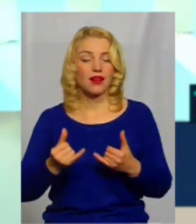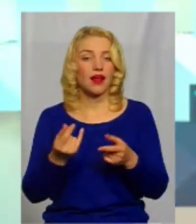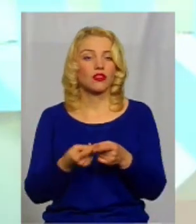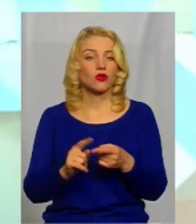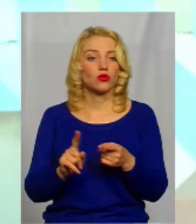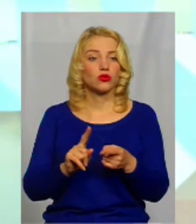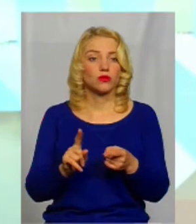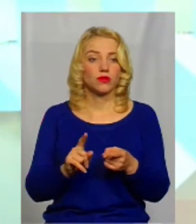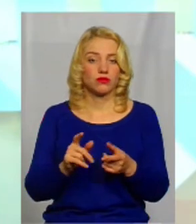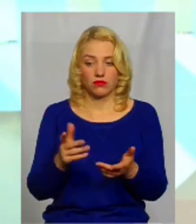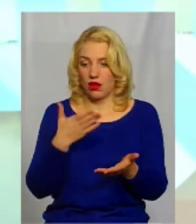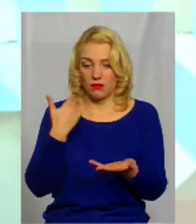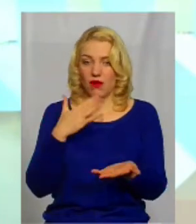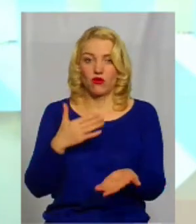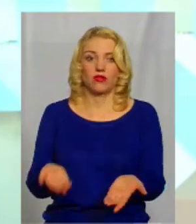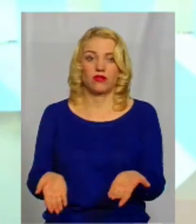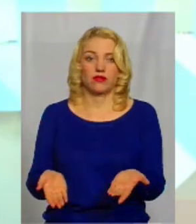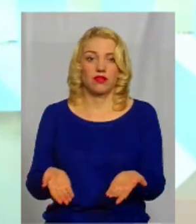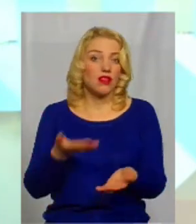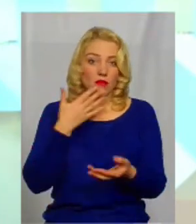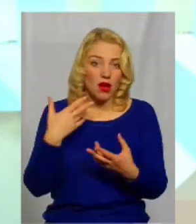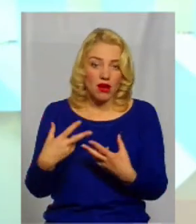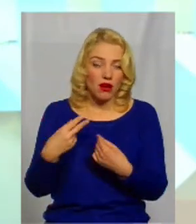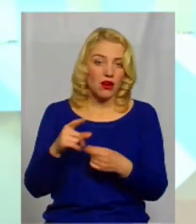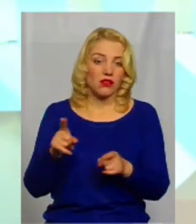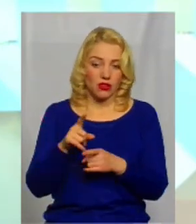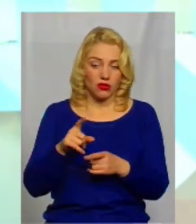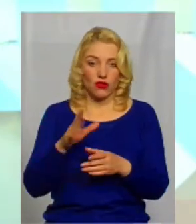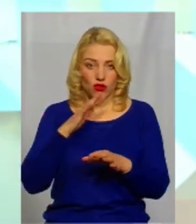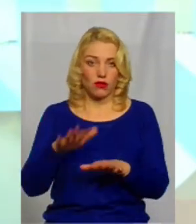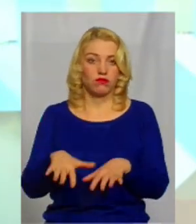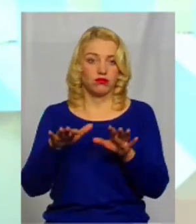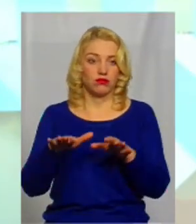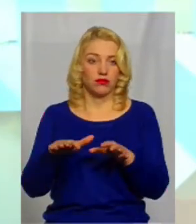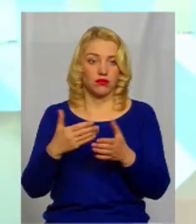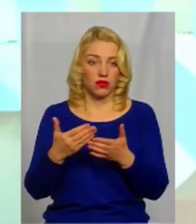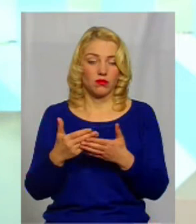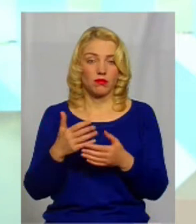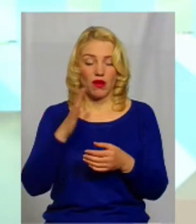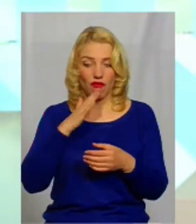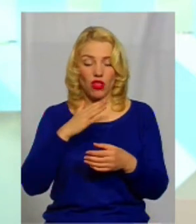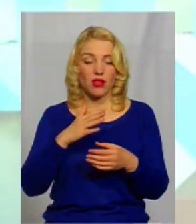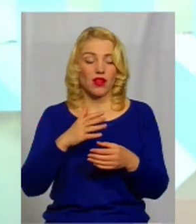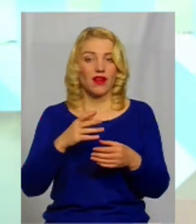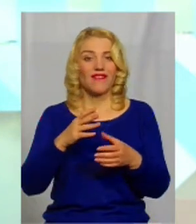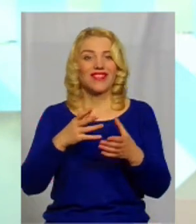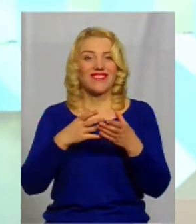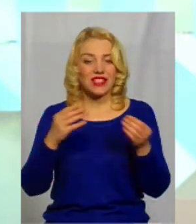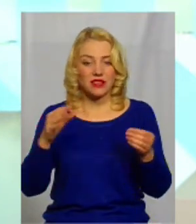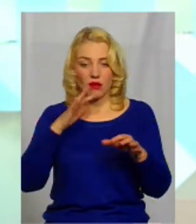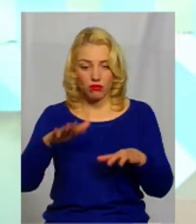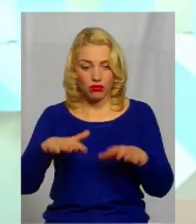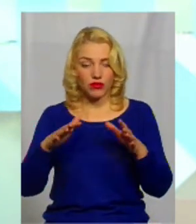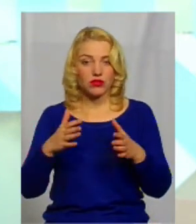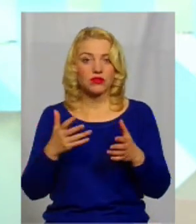не мати води. Ну, немає гарантії, що він набере воду. От весня повінь прийшла, грубо говоря, повінь, тому що не було